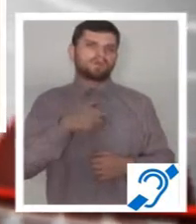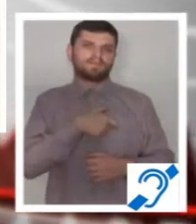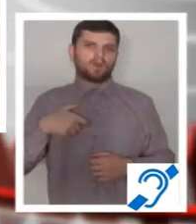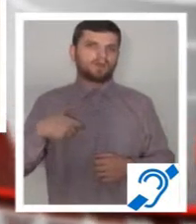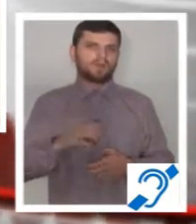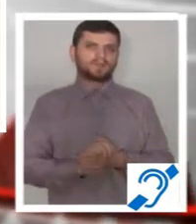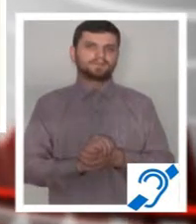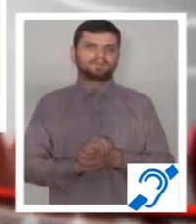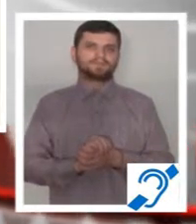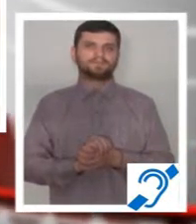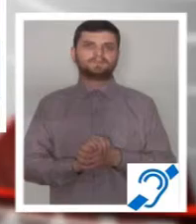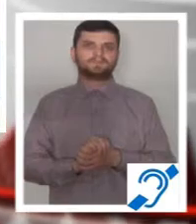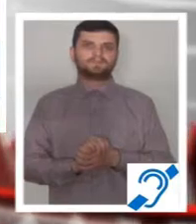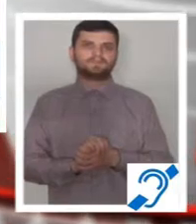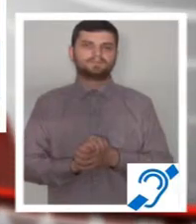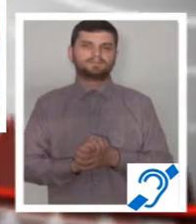justiție.